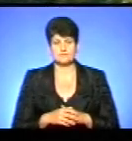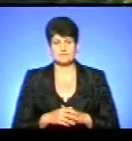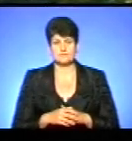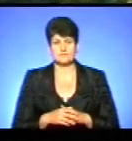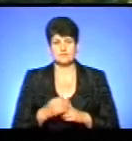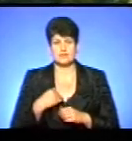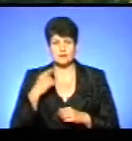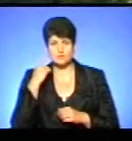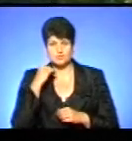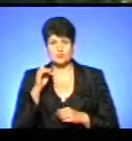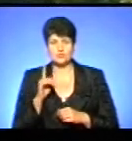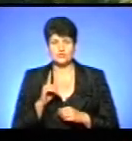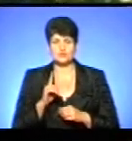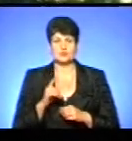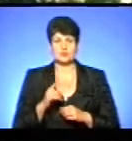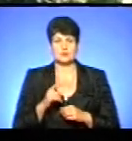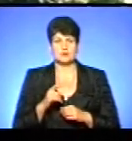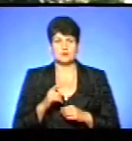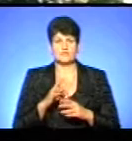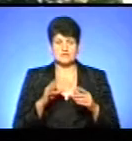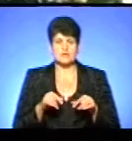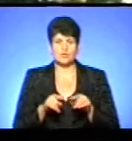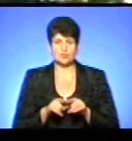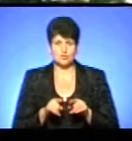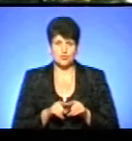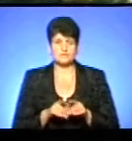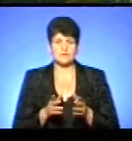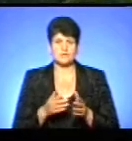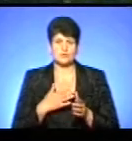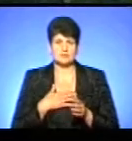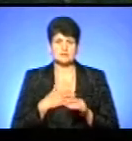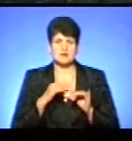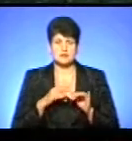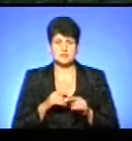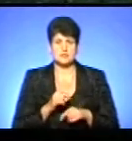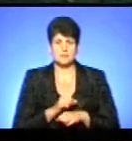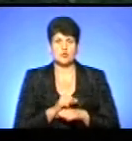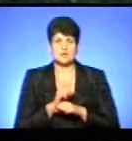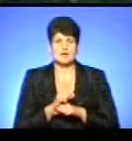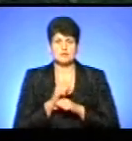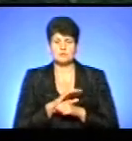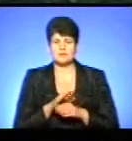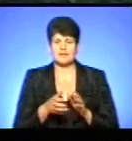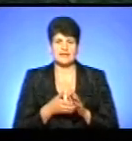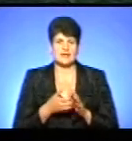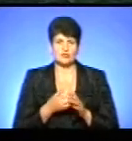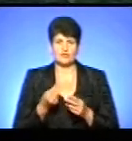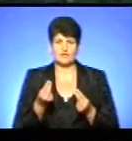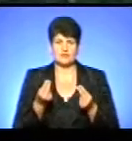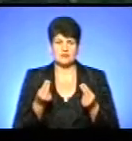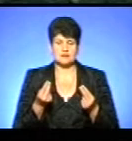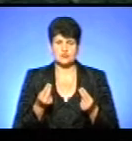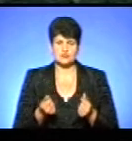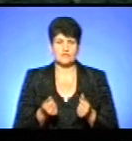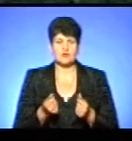Я думаю, що все одно, якісь акції протесту при нефінансуванні, при наших заробітних